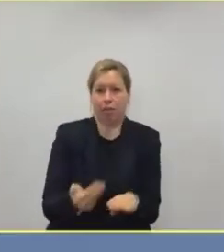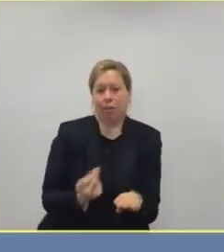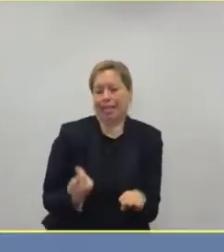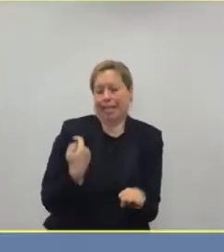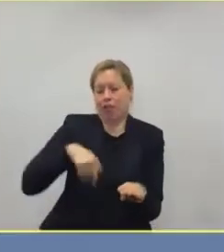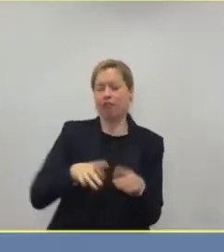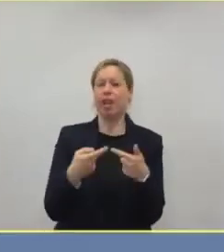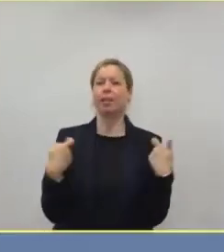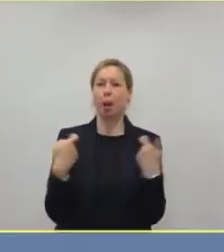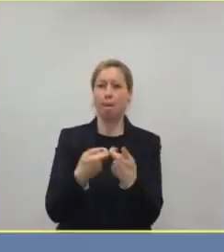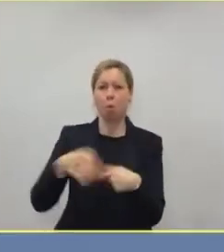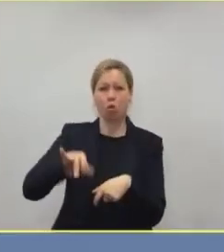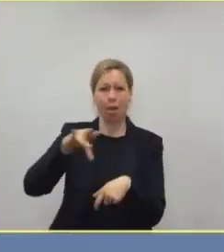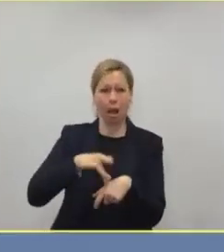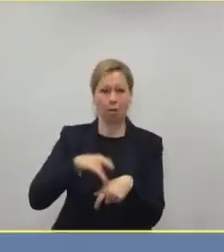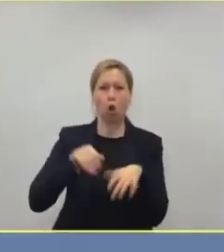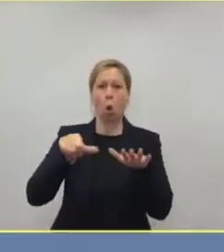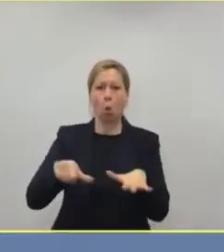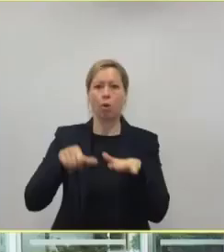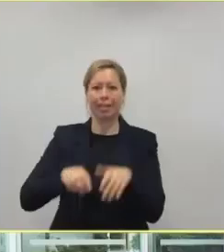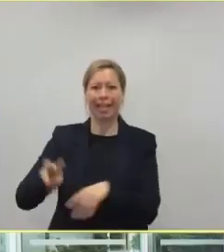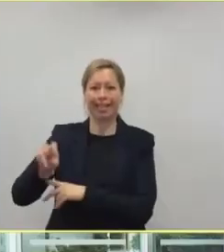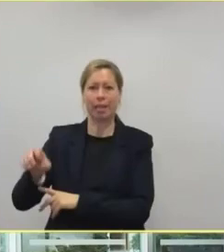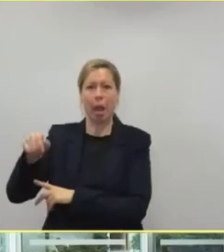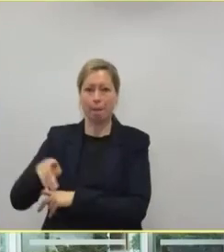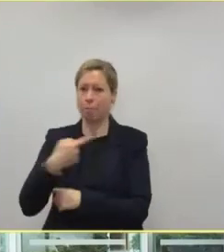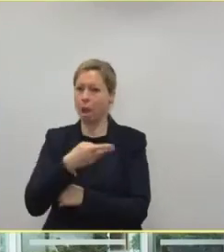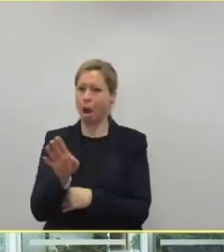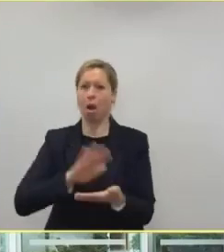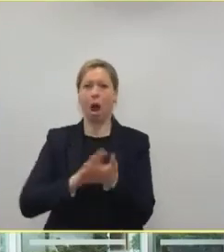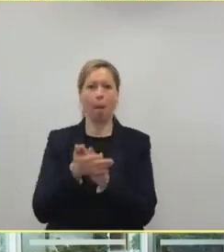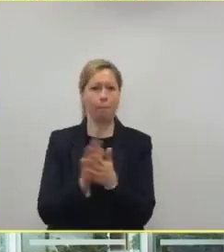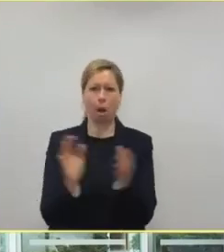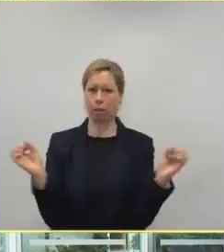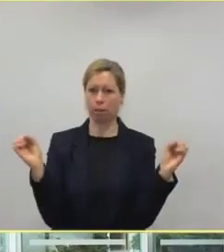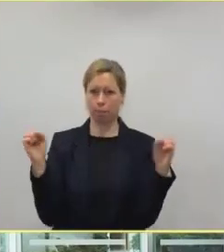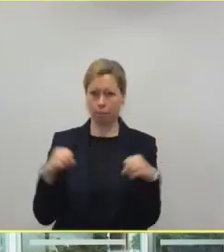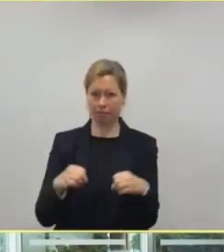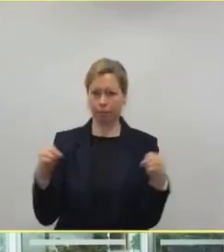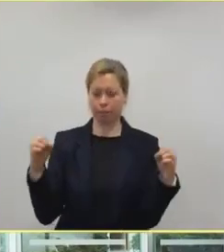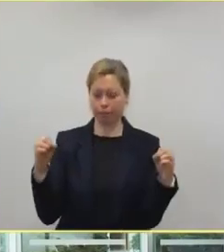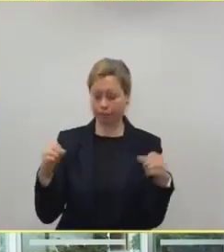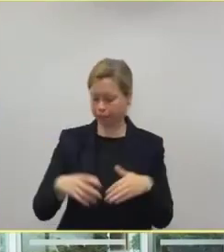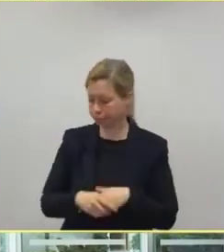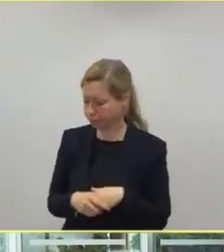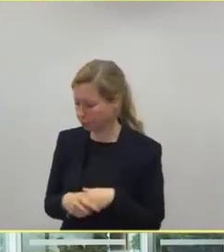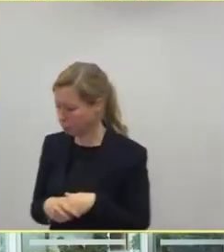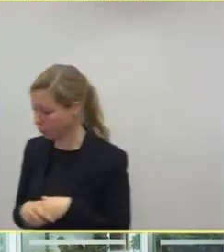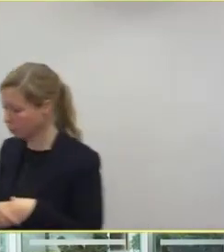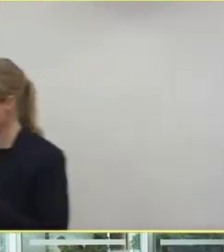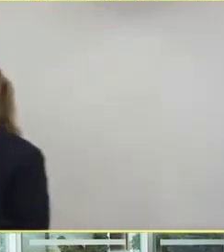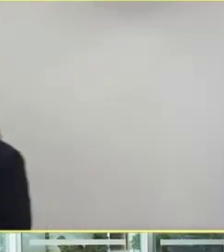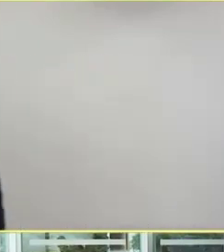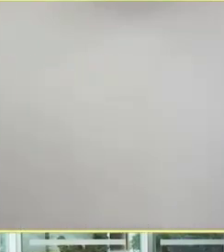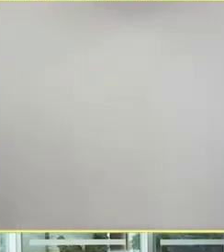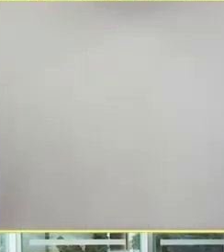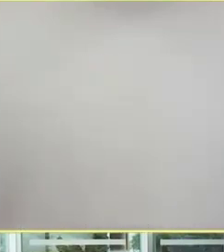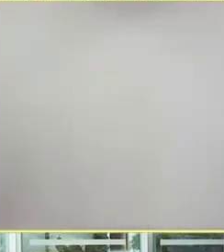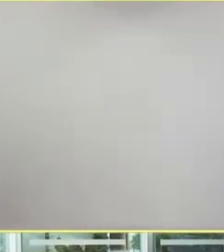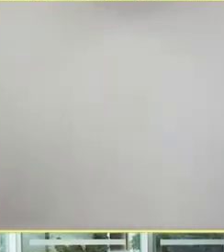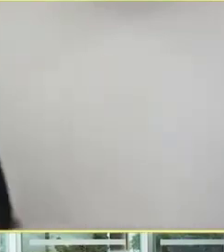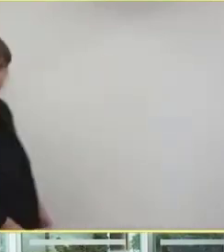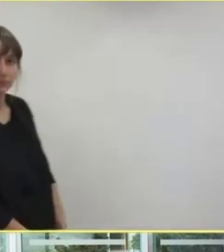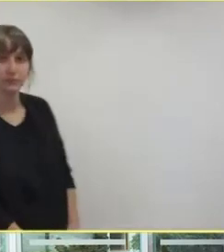und die 16 MPs beschlossen haben. Lade Sie hiermit immer einzukommen und die Situation darzustellen, Herr Professor